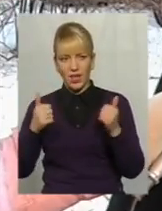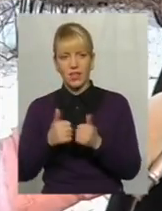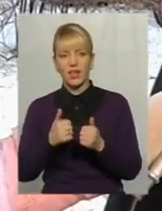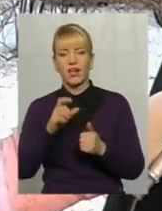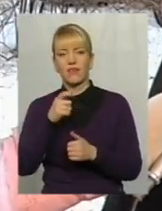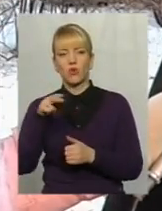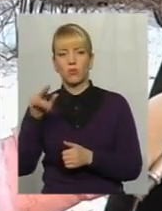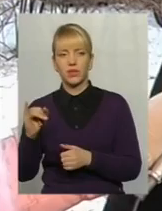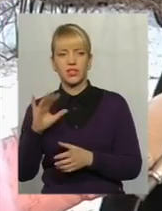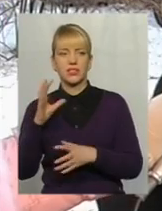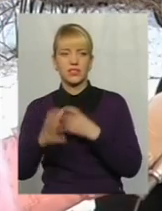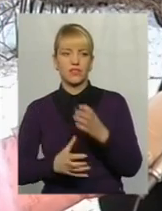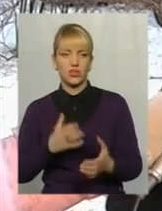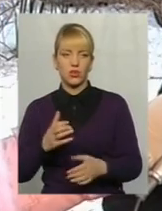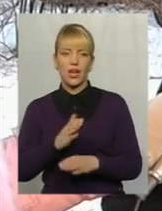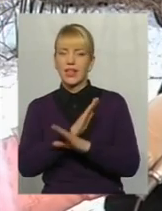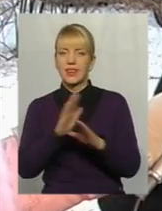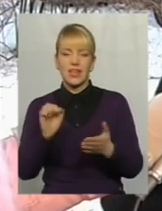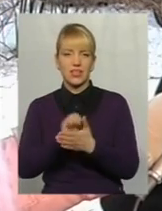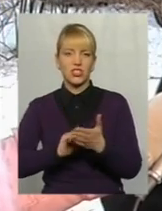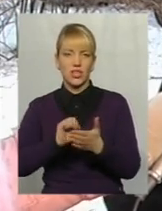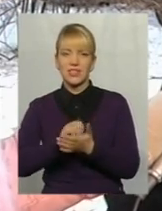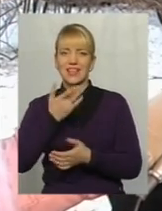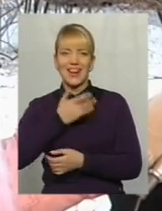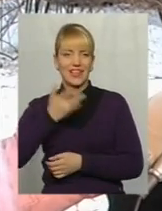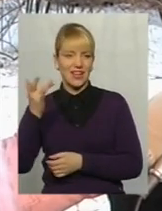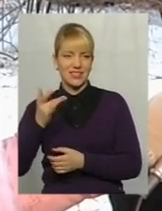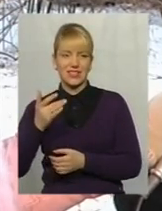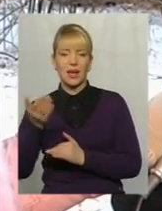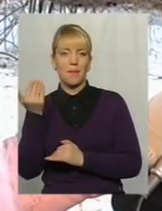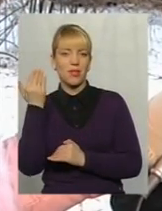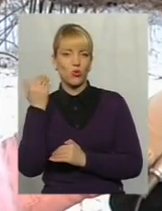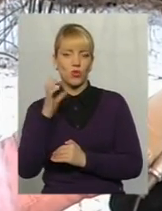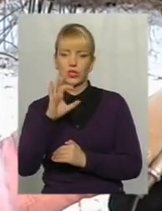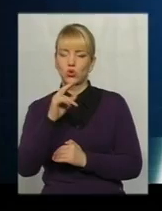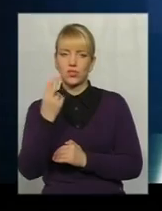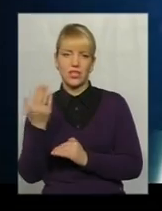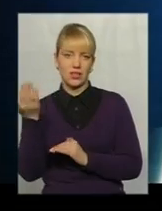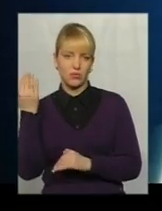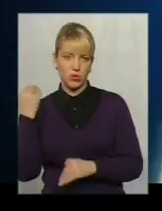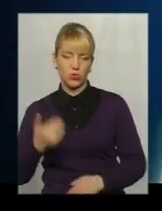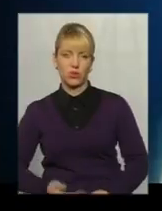світу. Не через радянське минуле, не через соціалістичне минуле.